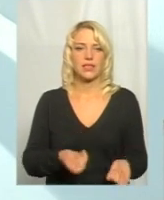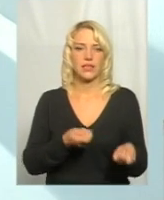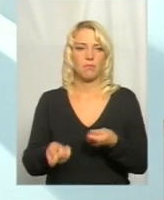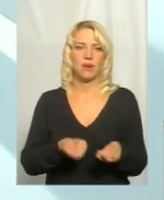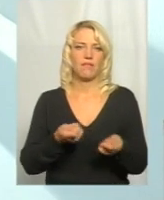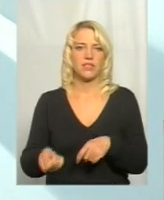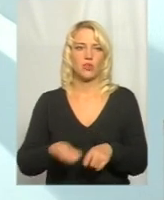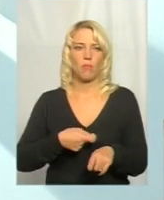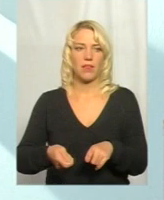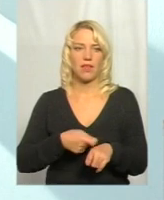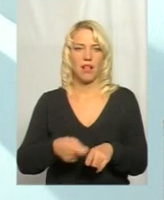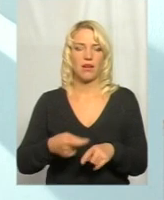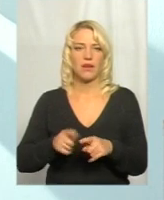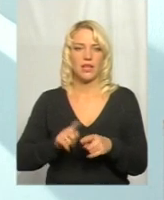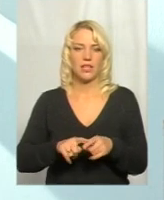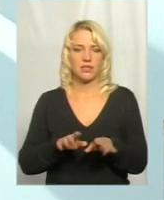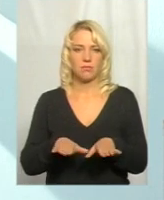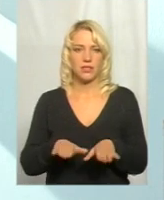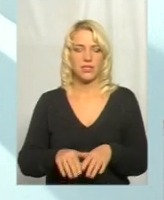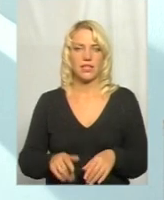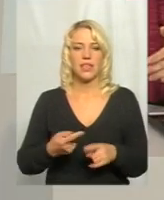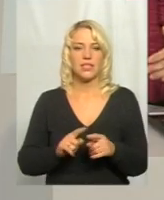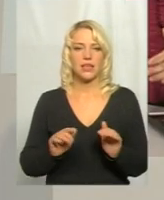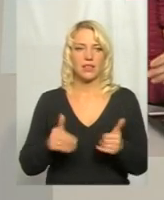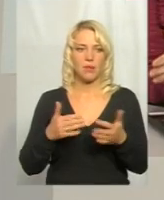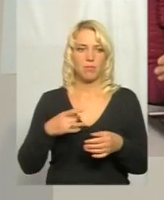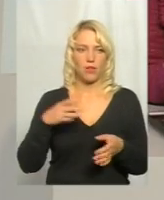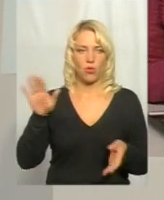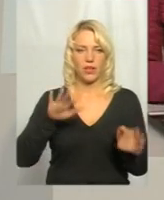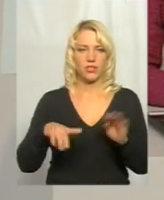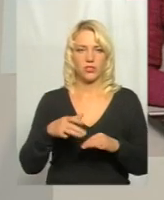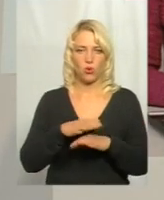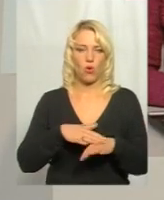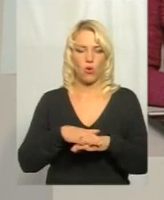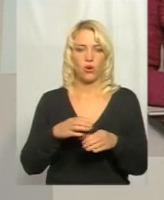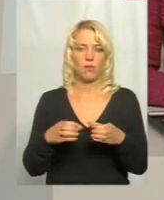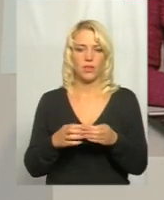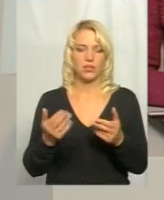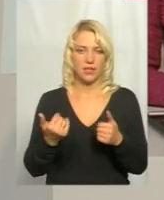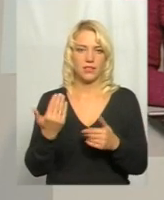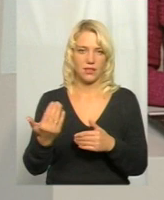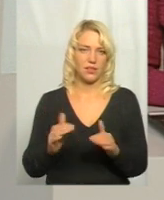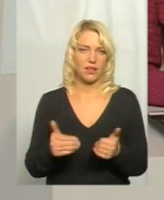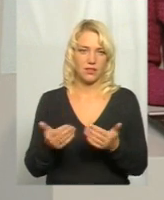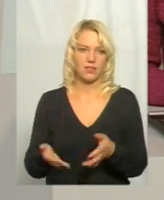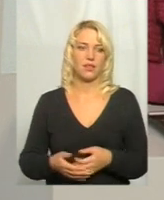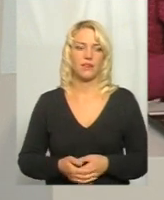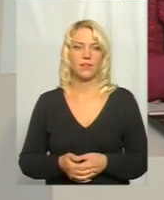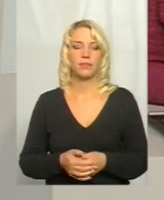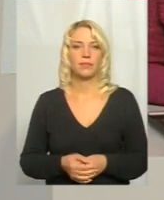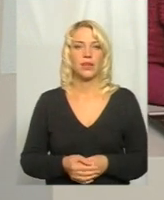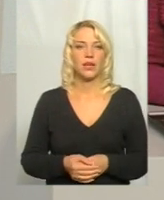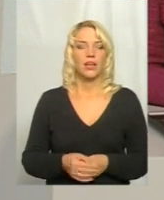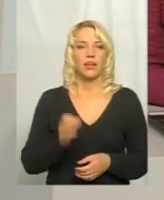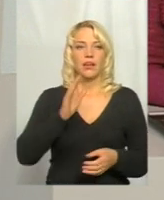матеріалів на даний об'єкт. Але це ініціатива, власне, Білогірської громади, так? Це ініціатива Білогірської громади, так. І